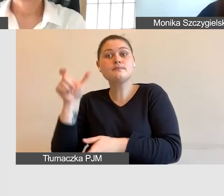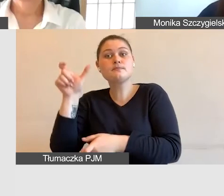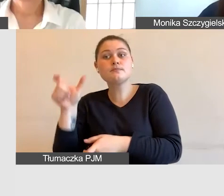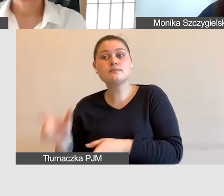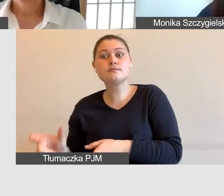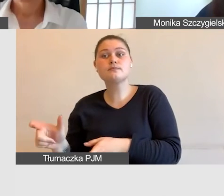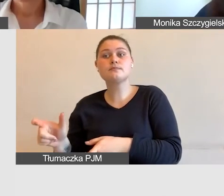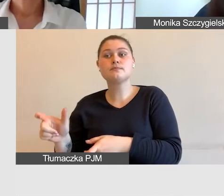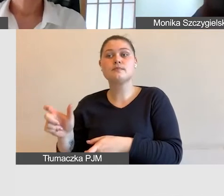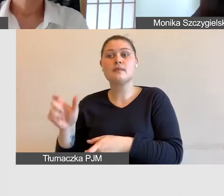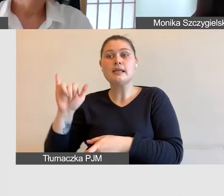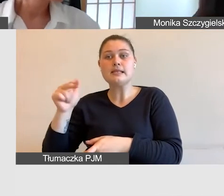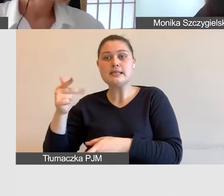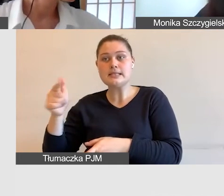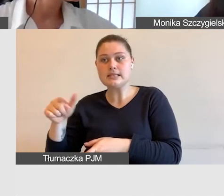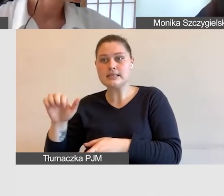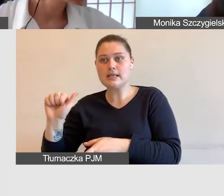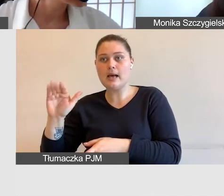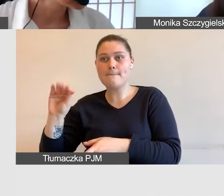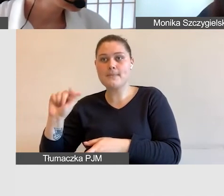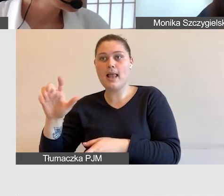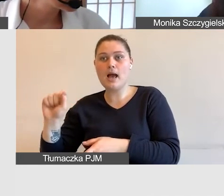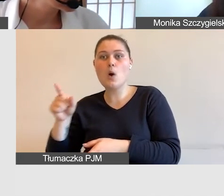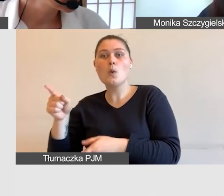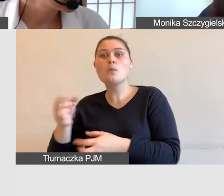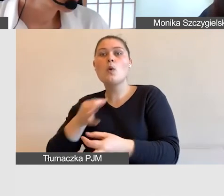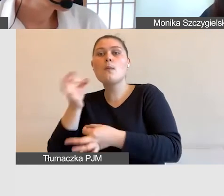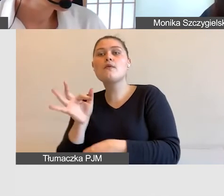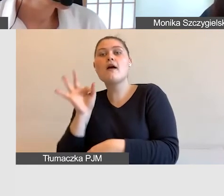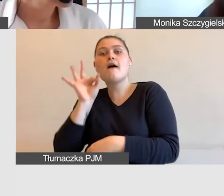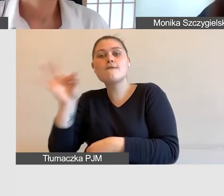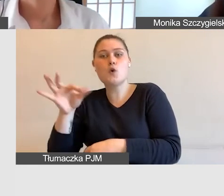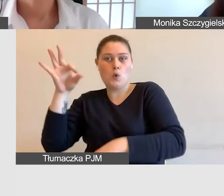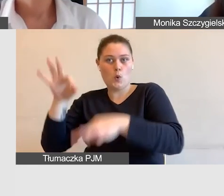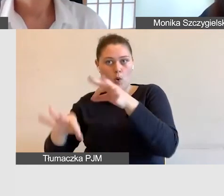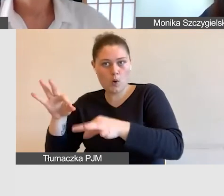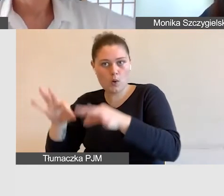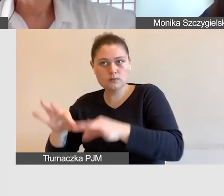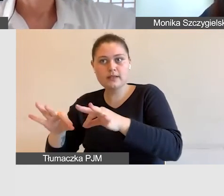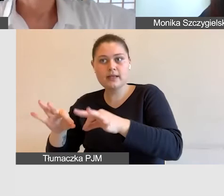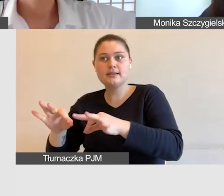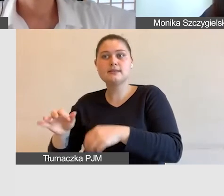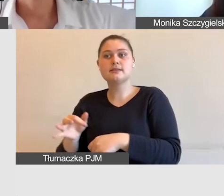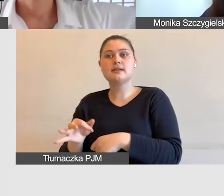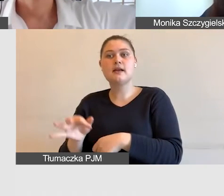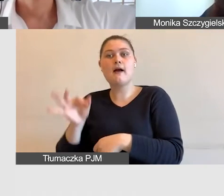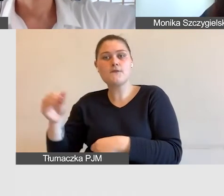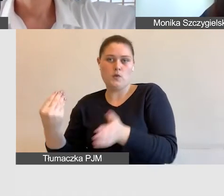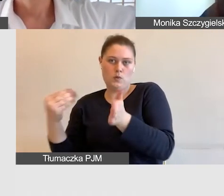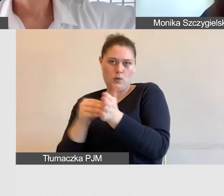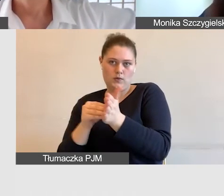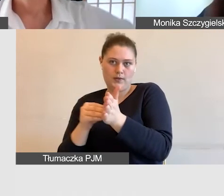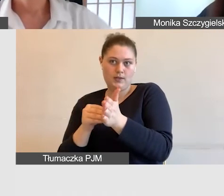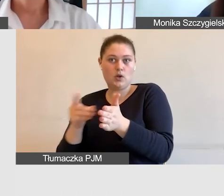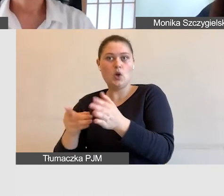z konferencji, z paneli, z wystąpień Izabela Mrochen, która również opowie o